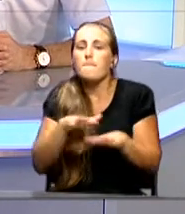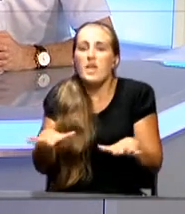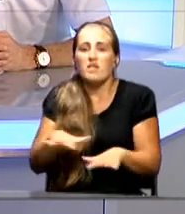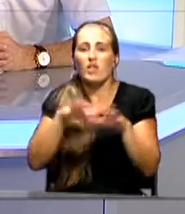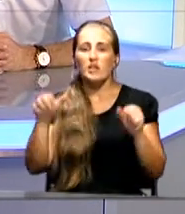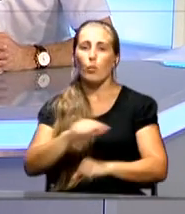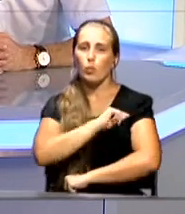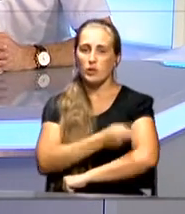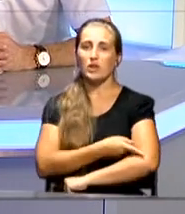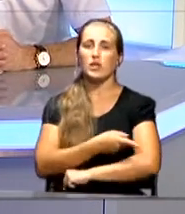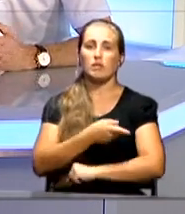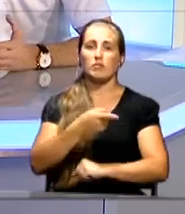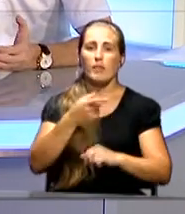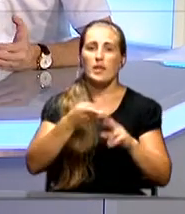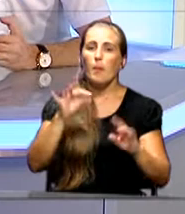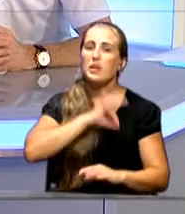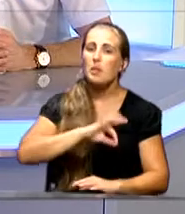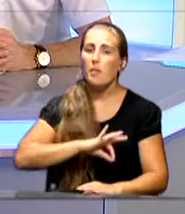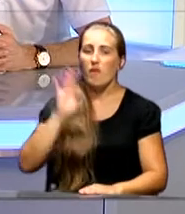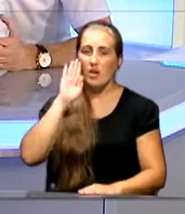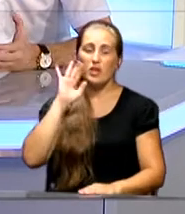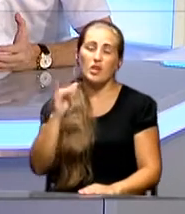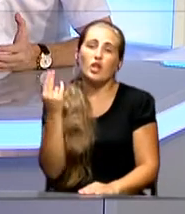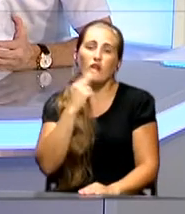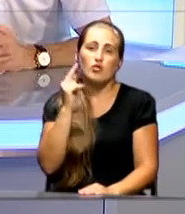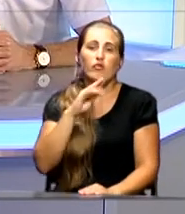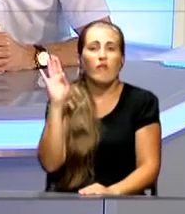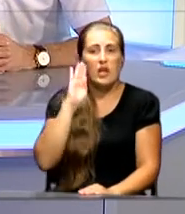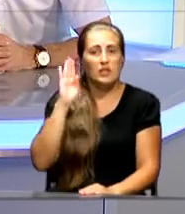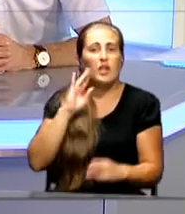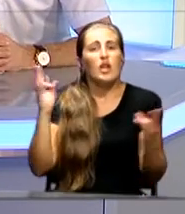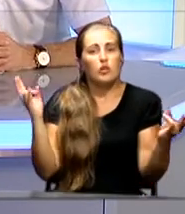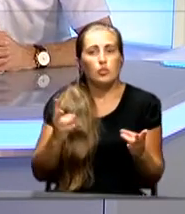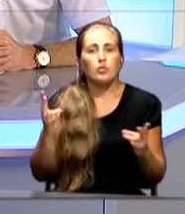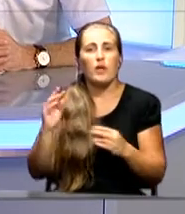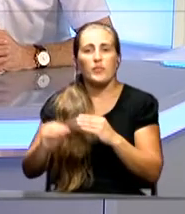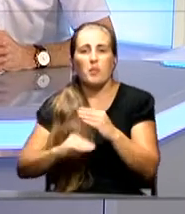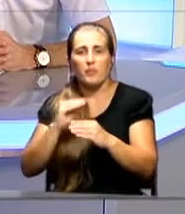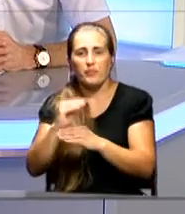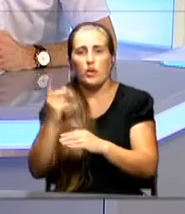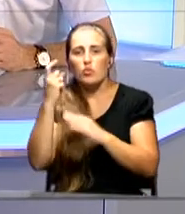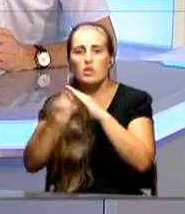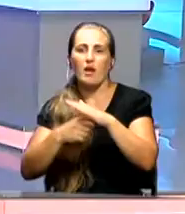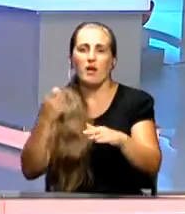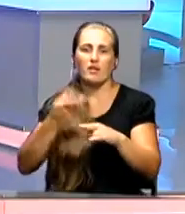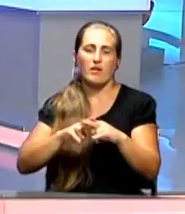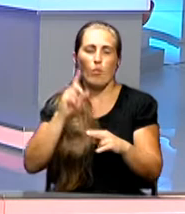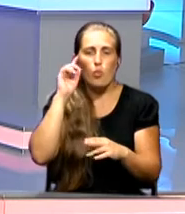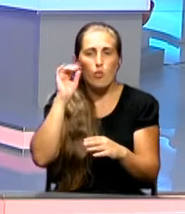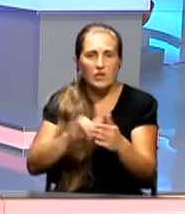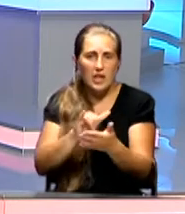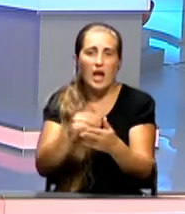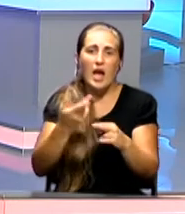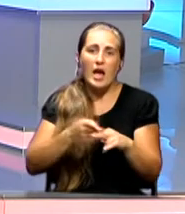потреблением воды, скажем так. Ну и качество воды. Может, надо дополнительные станции до очистки воды устанавливать. То есть это, я думаю,